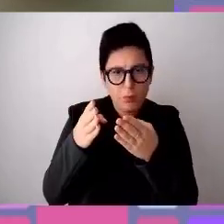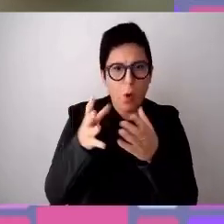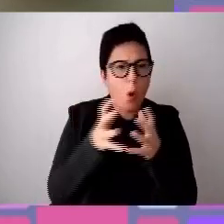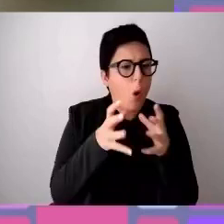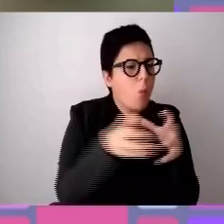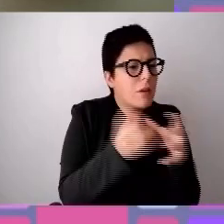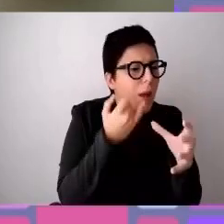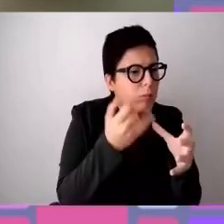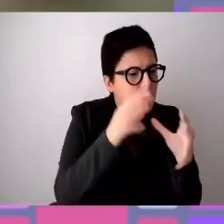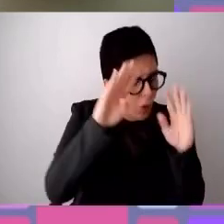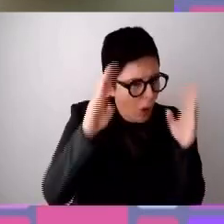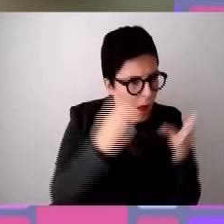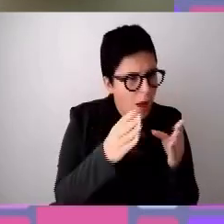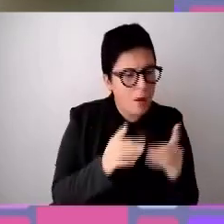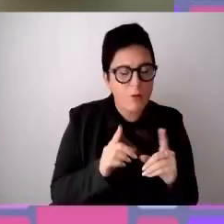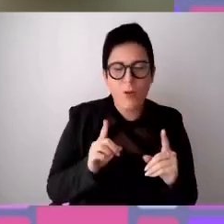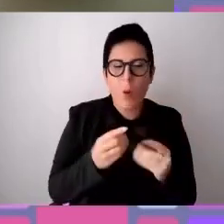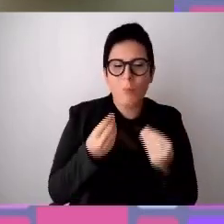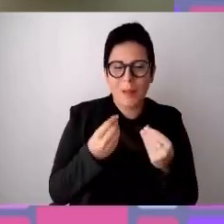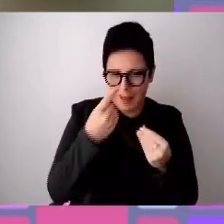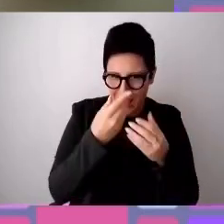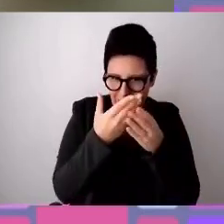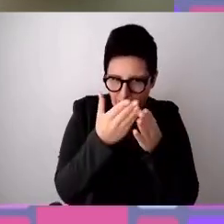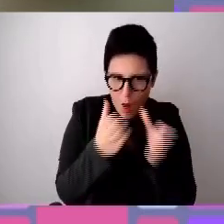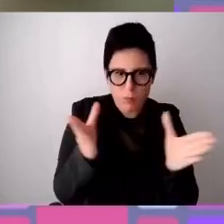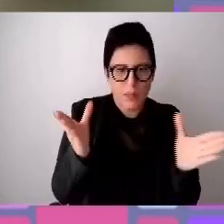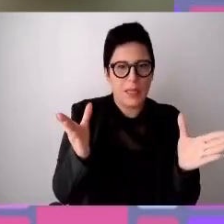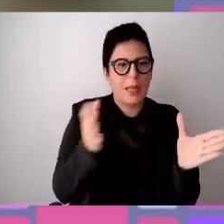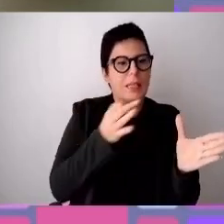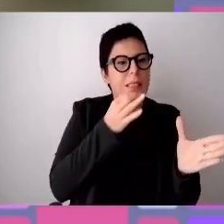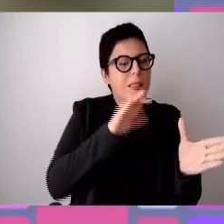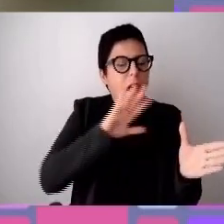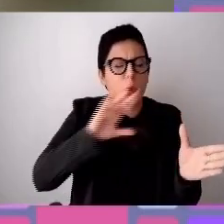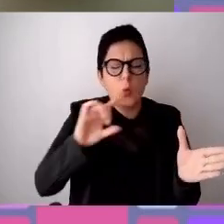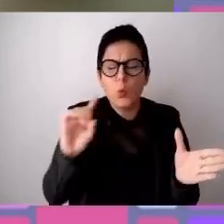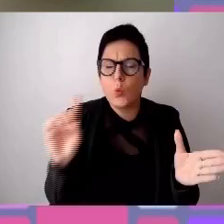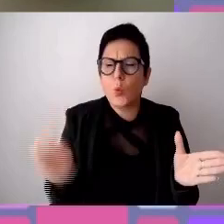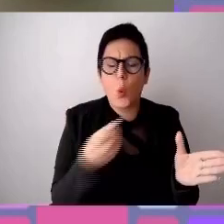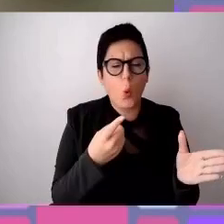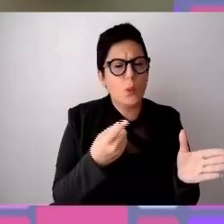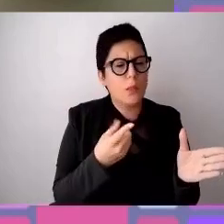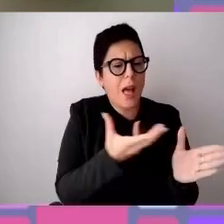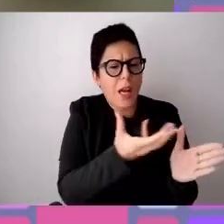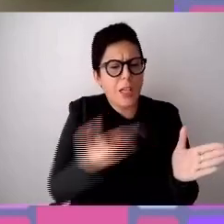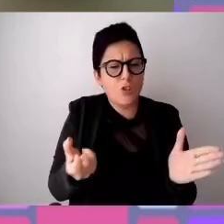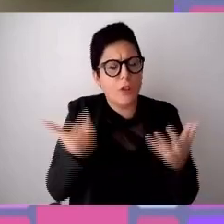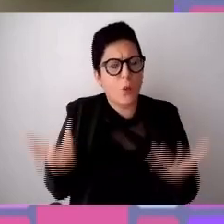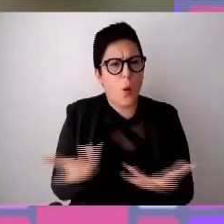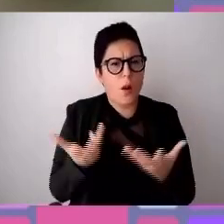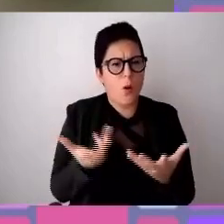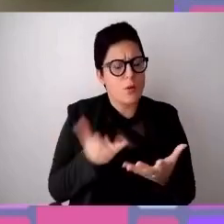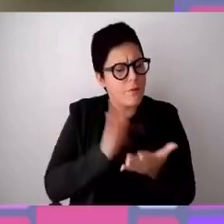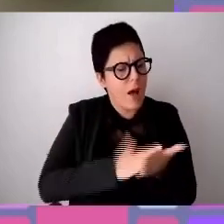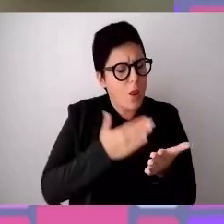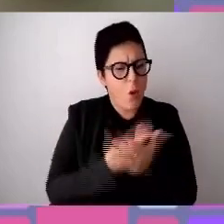perché in realtà riuscire ad aprire significa aggiungere valore a tutti. questo è il punto secondo me importante di tutto